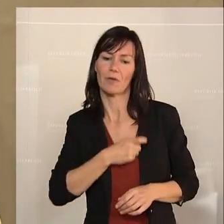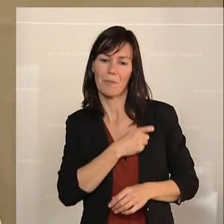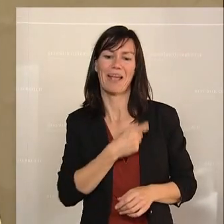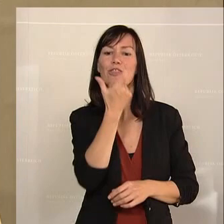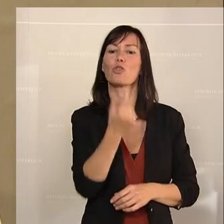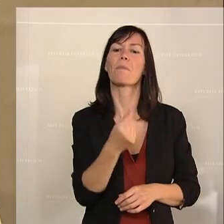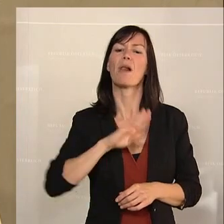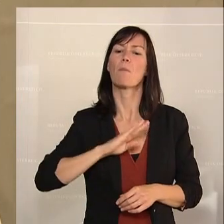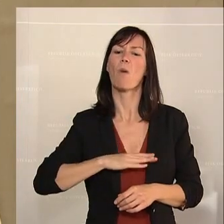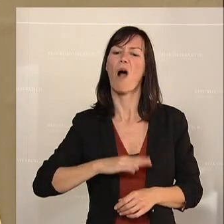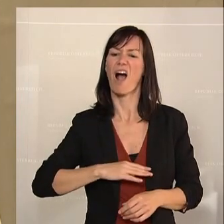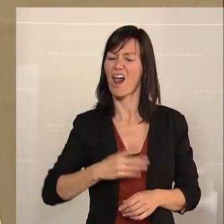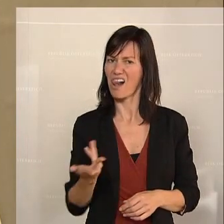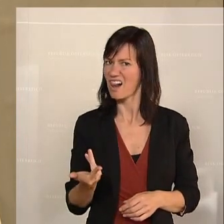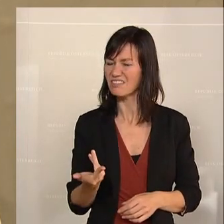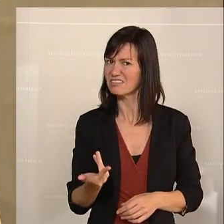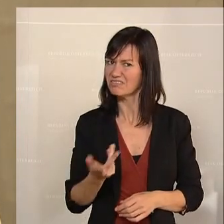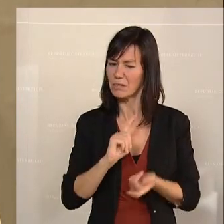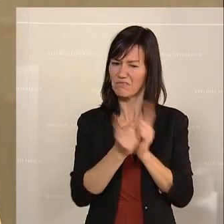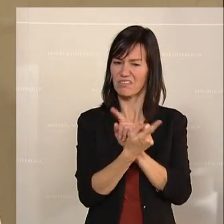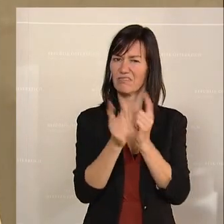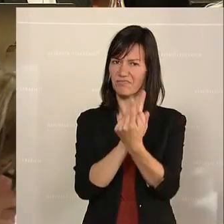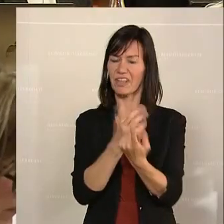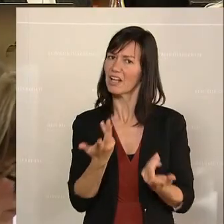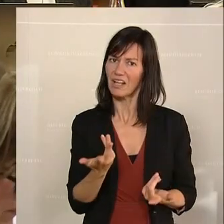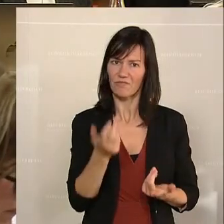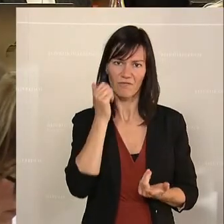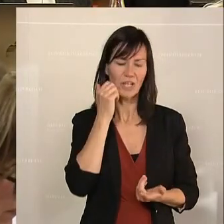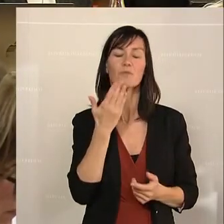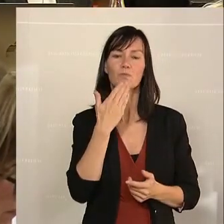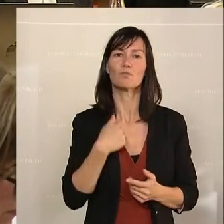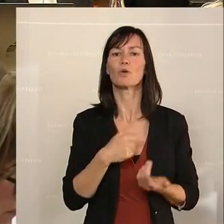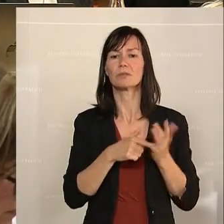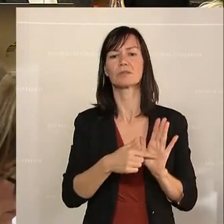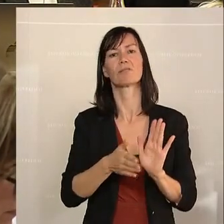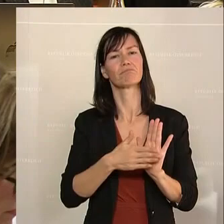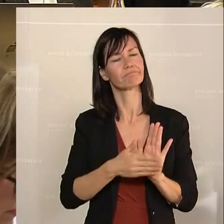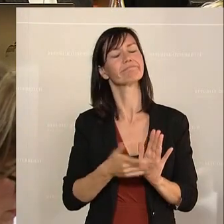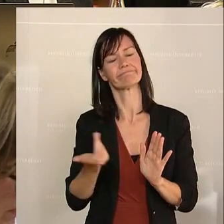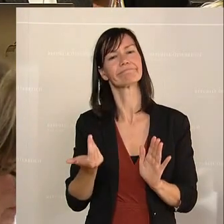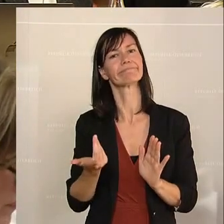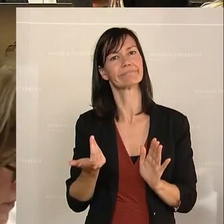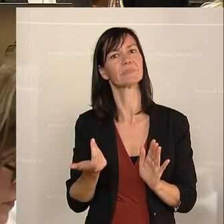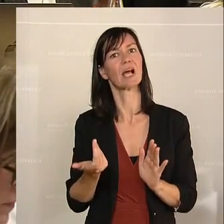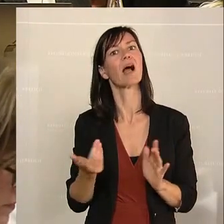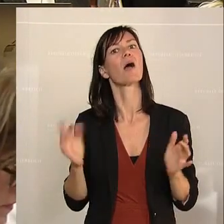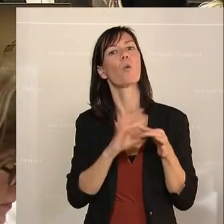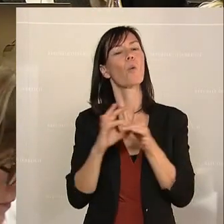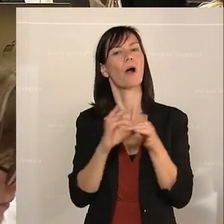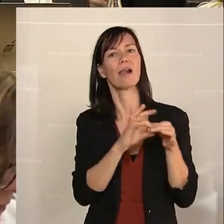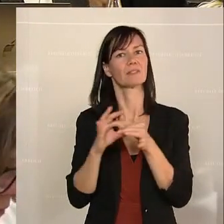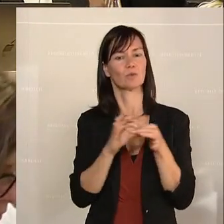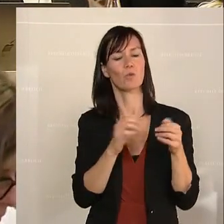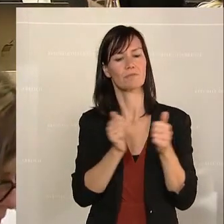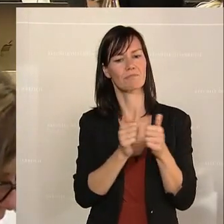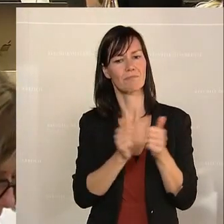wollen, wollen wir natürlich die ÖVP dabei unterstützen, sich auch gegen den Koalitionspartner ein bisschen durchzusetzen. Wir kennen ja, Kollege Haubner, auch die Stimmen aus der